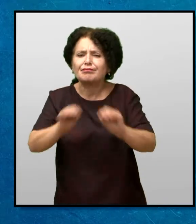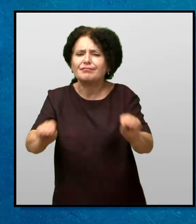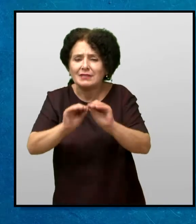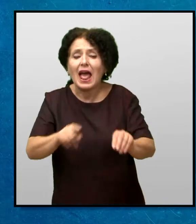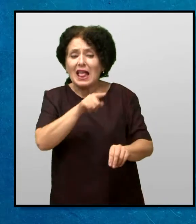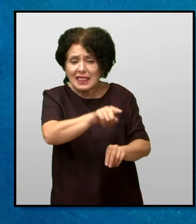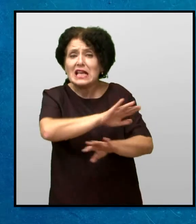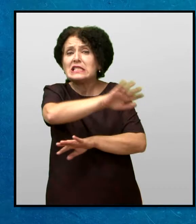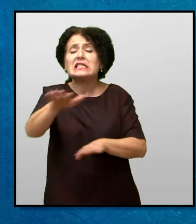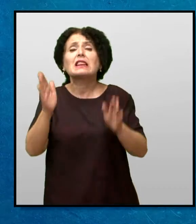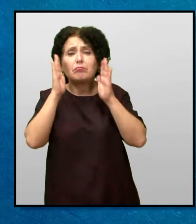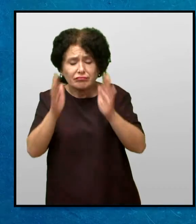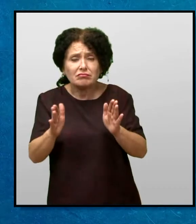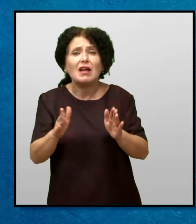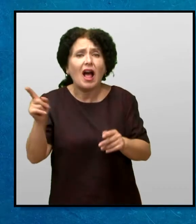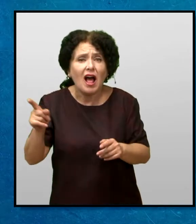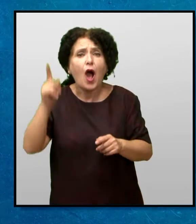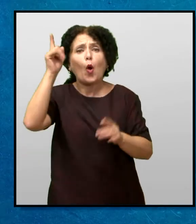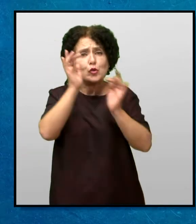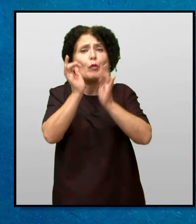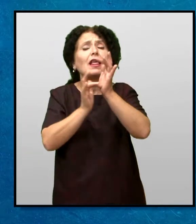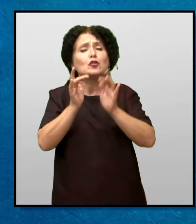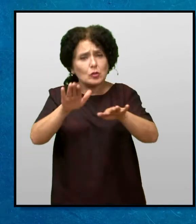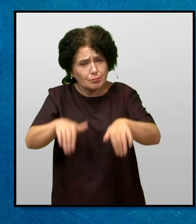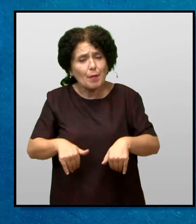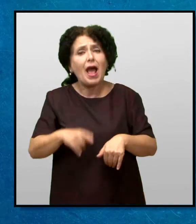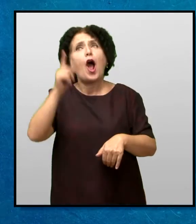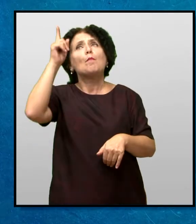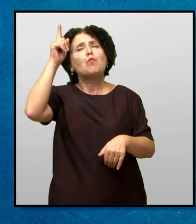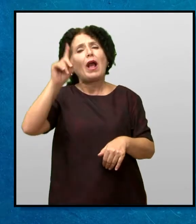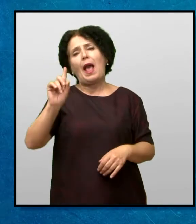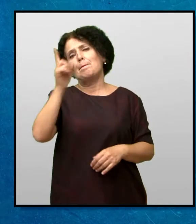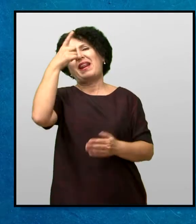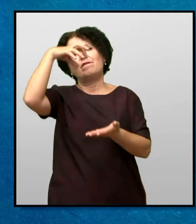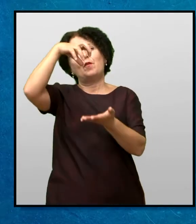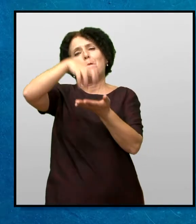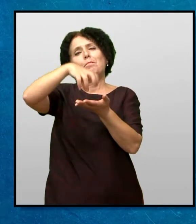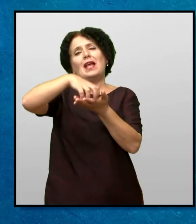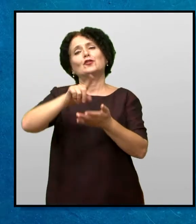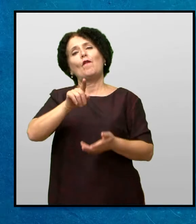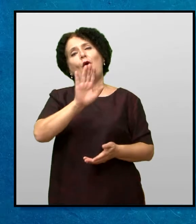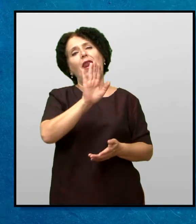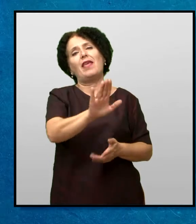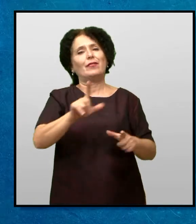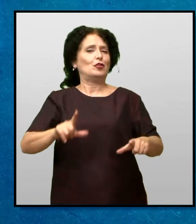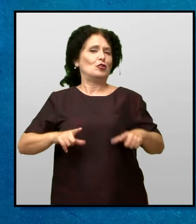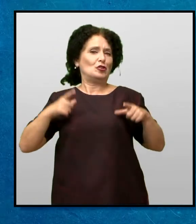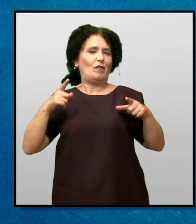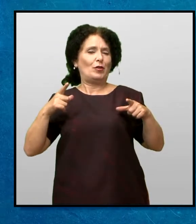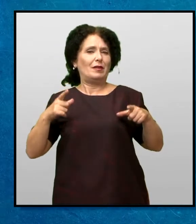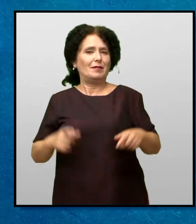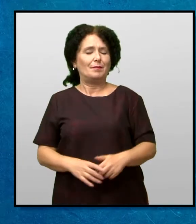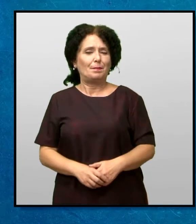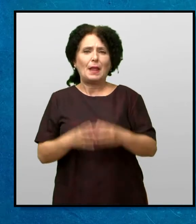поверуваа во Господ Исус Христос Како во нивен спасител И Бог да го имаат на првото место во нивните животи